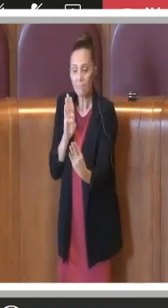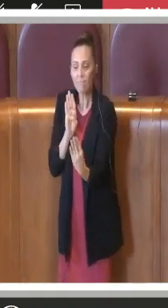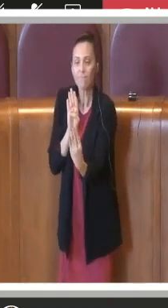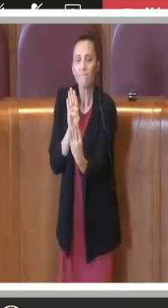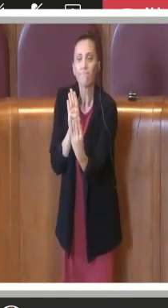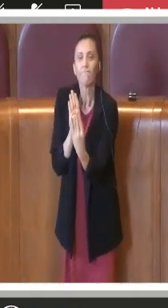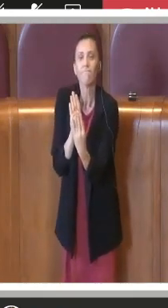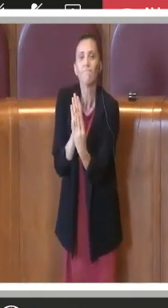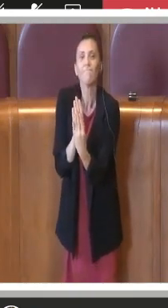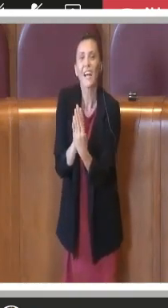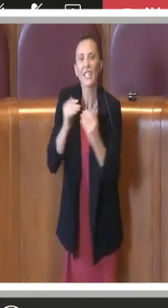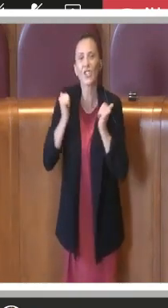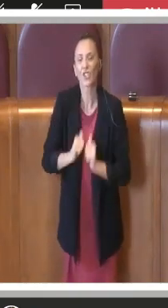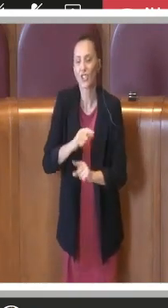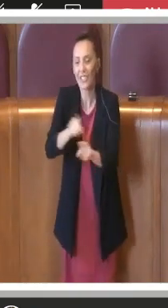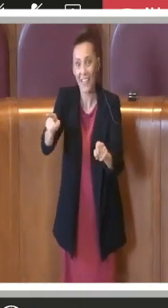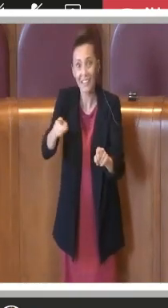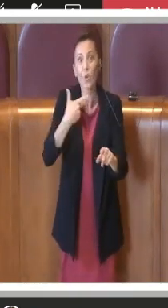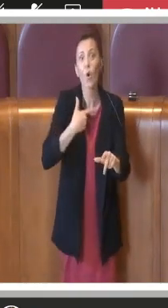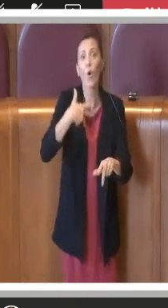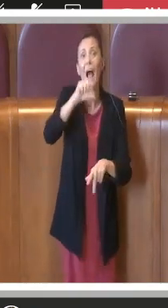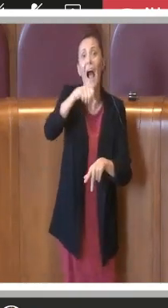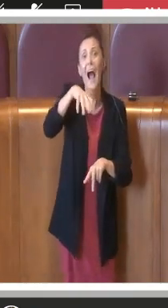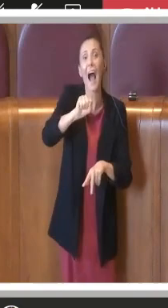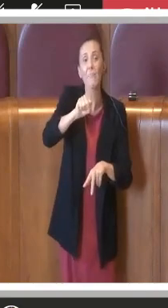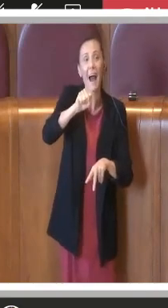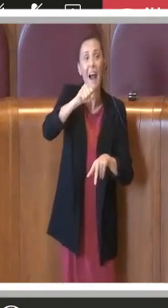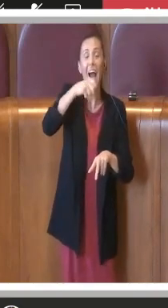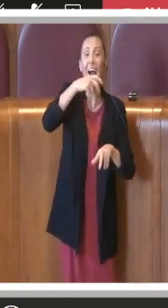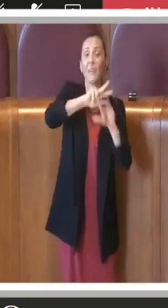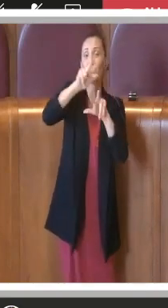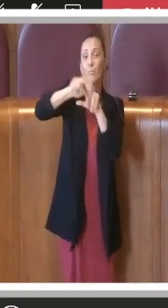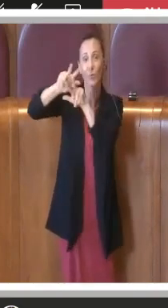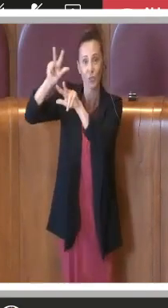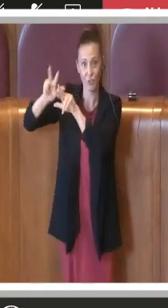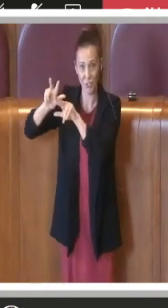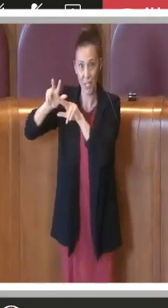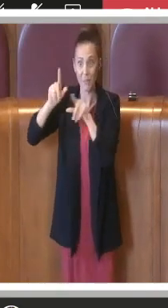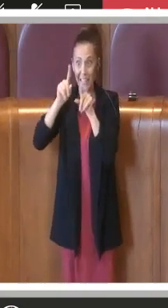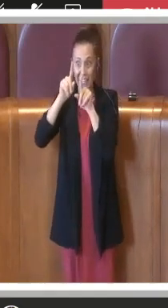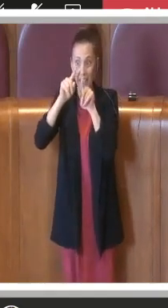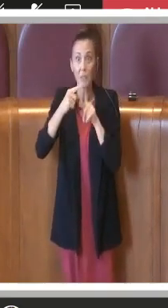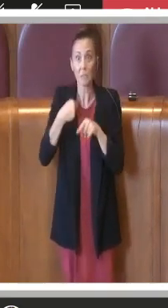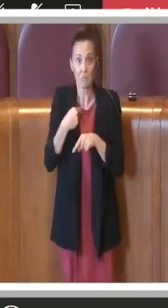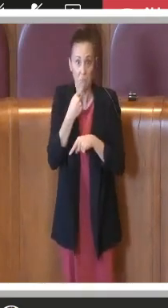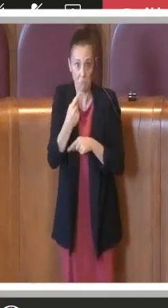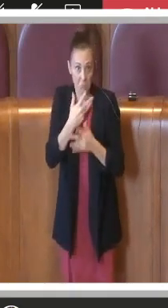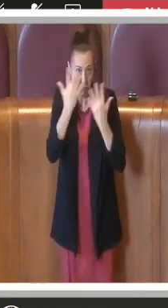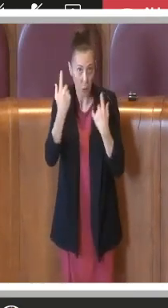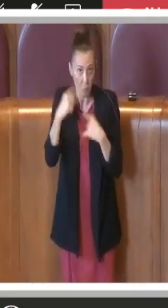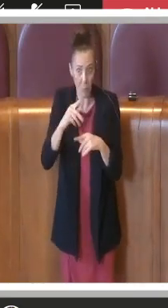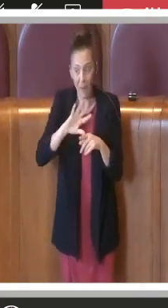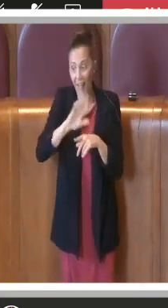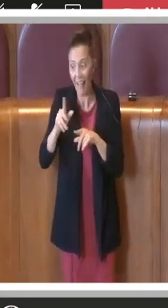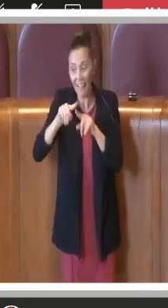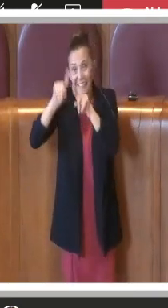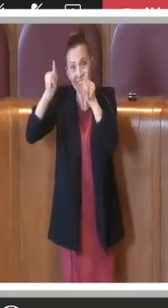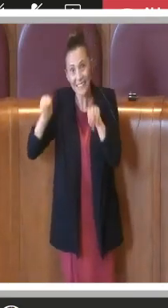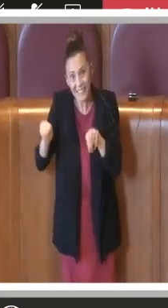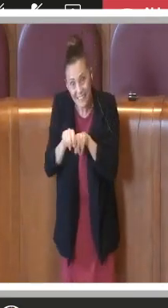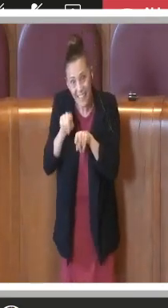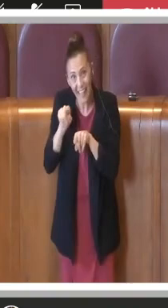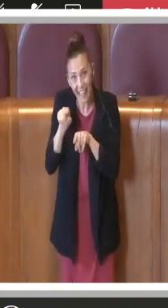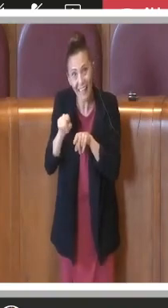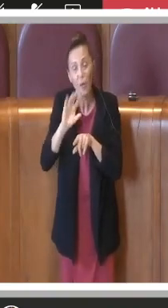ama di municipio. Dico anche nella stessa scheda è indicata un'azione a carico di Roma